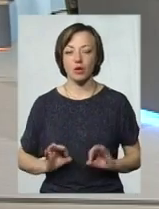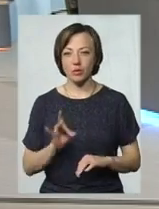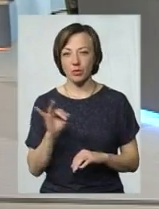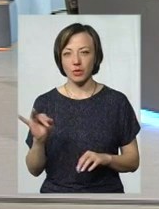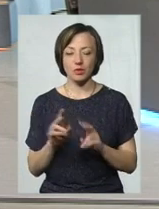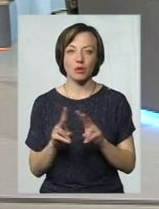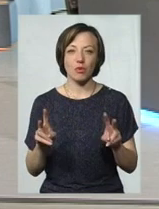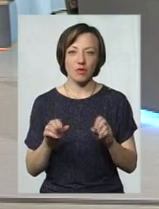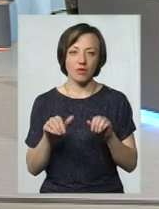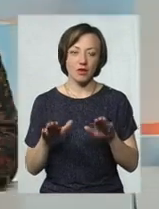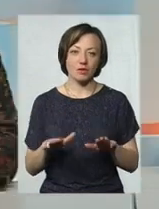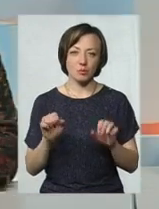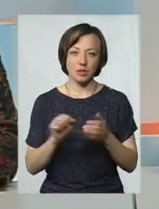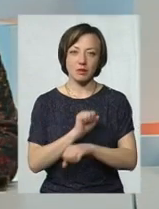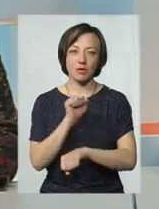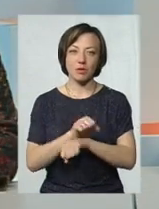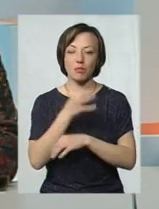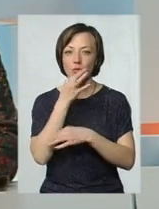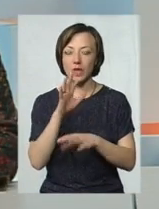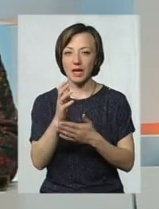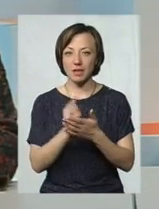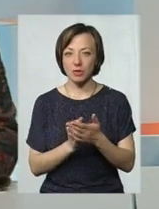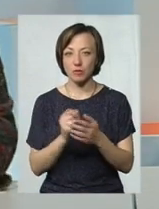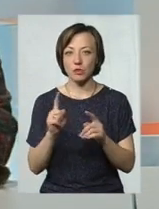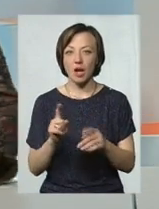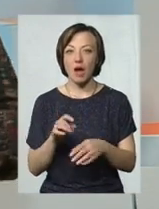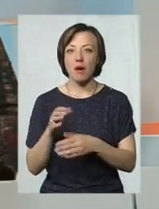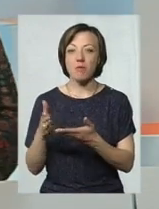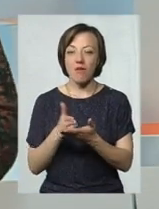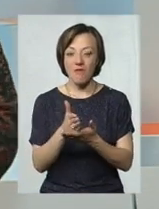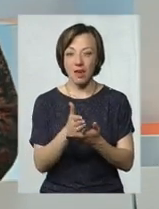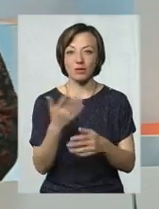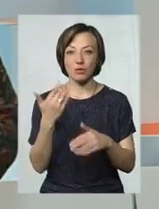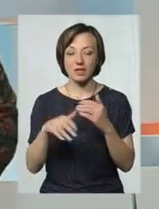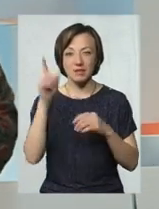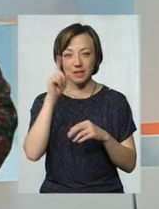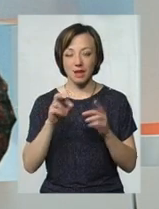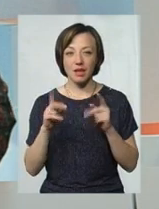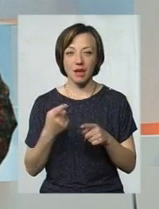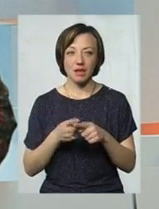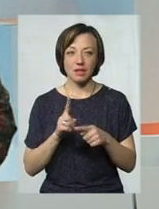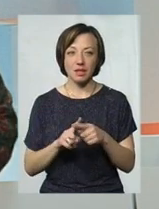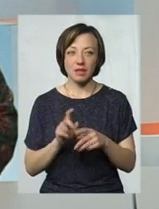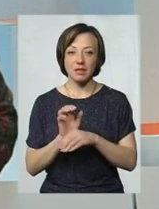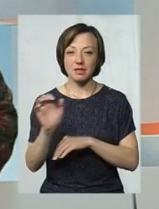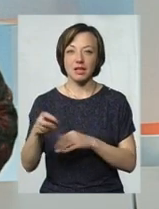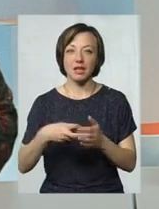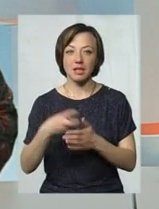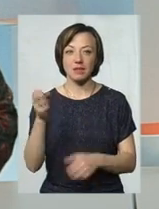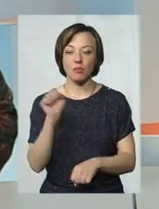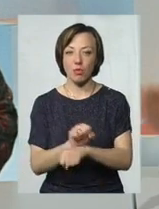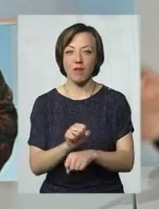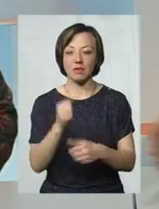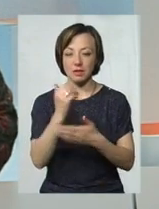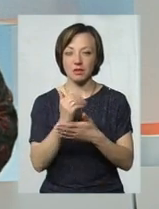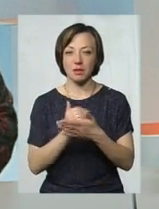кого там вирішать, можна буде заблокувати будь-який ресурс, з що провайдери схему відпрацювали. Потім провайдерам надсилається лист, заблокувати